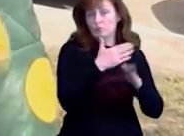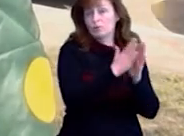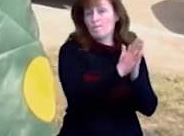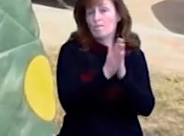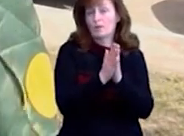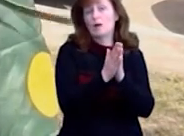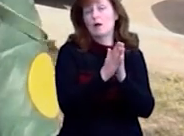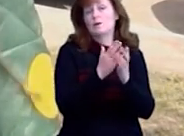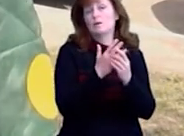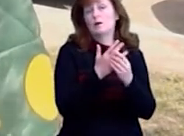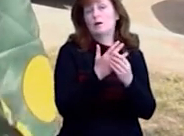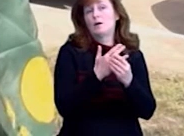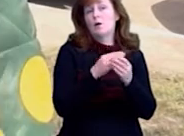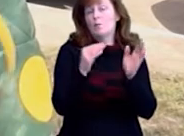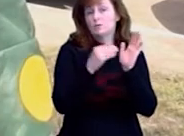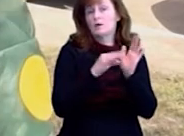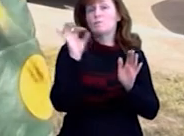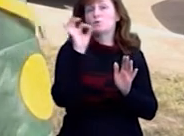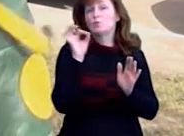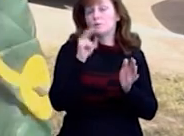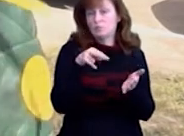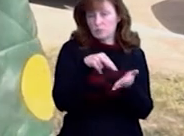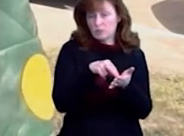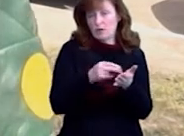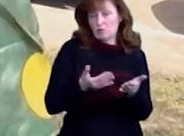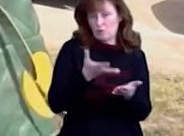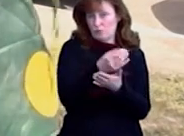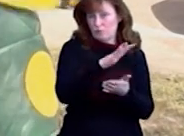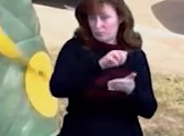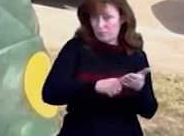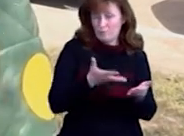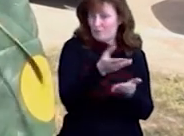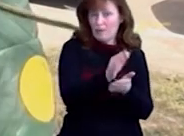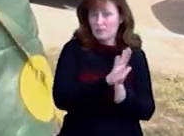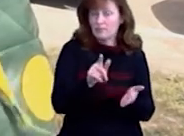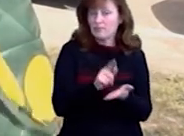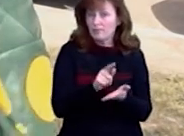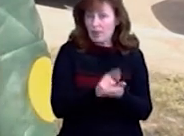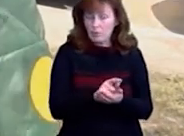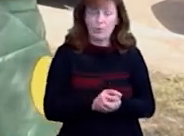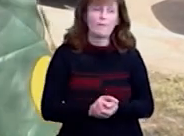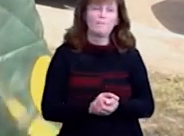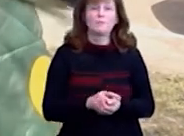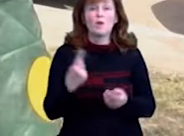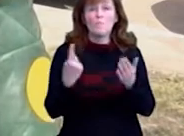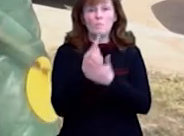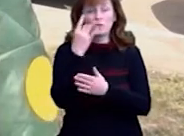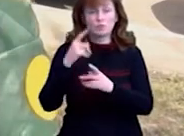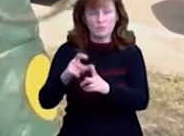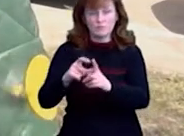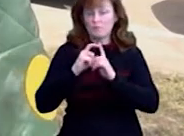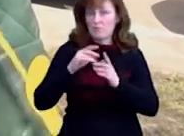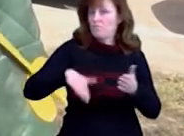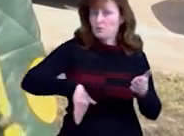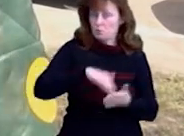час карантину поставити нульову ставку єдиного податку. Будемо дивитися. Перший раз відповіли нам відмовою.